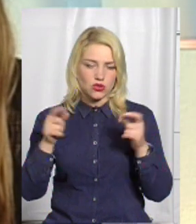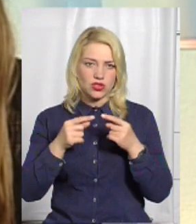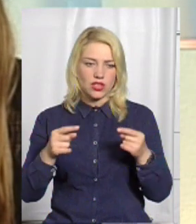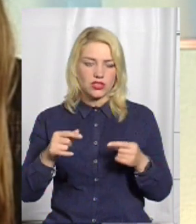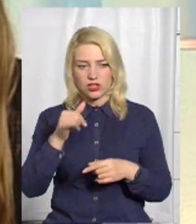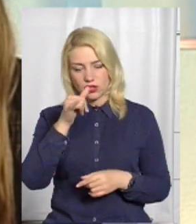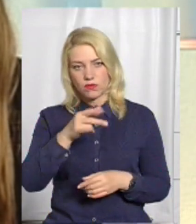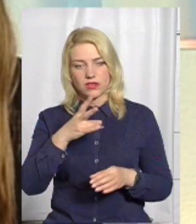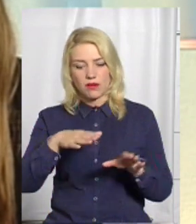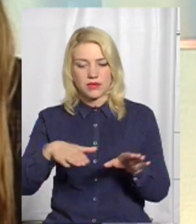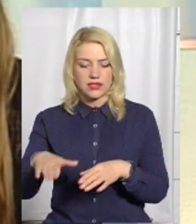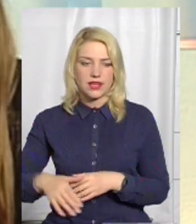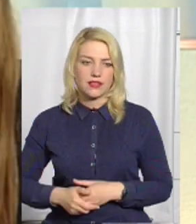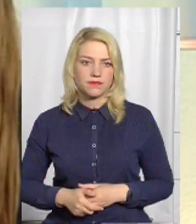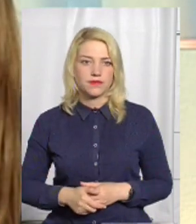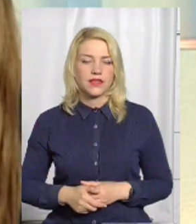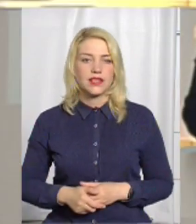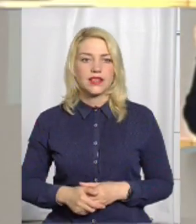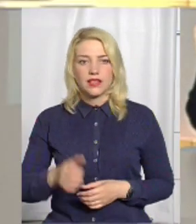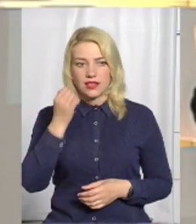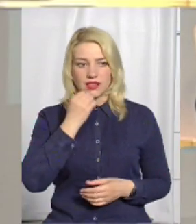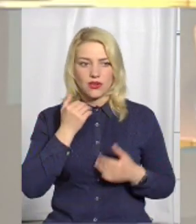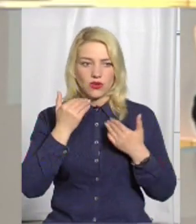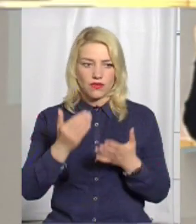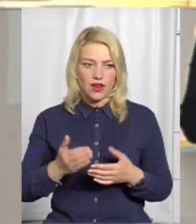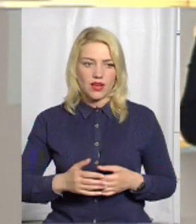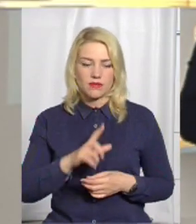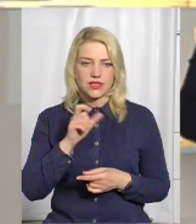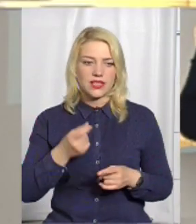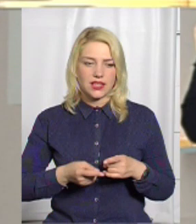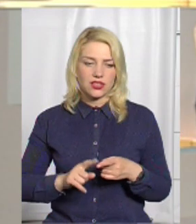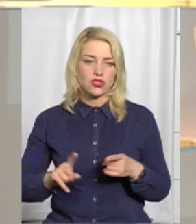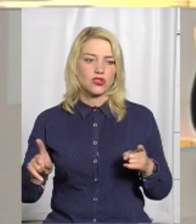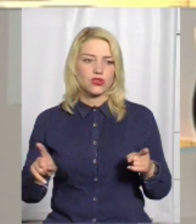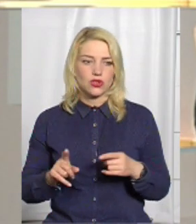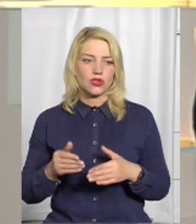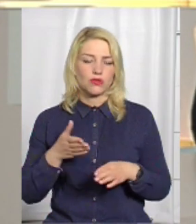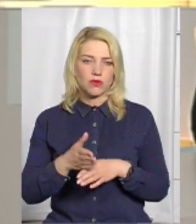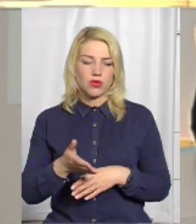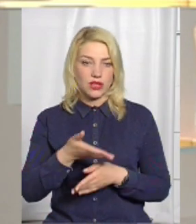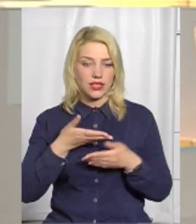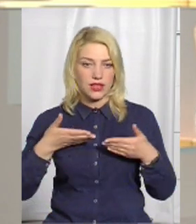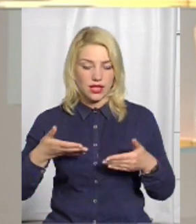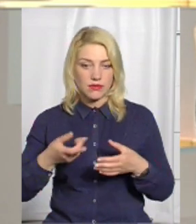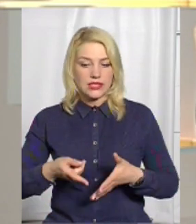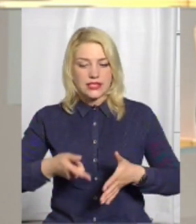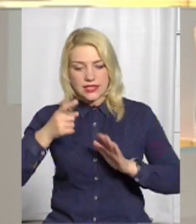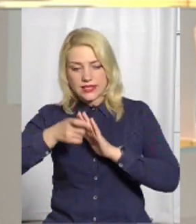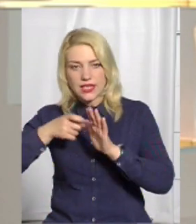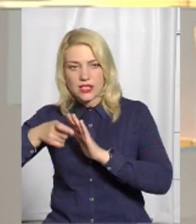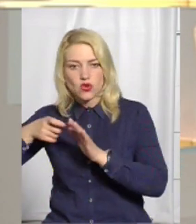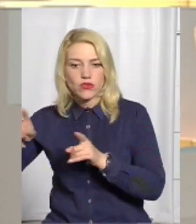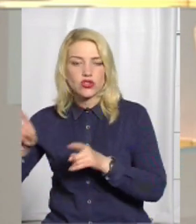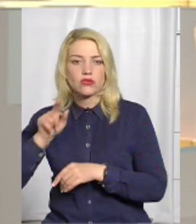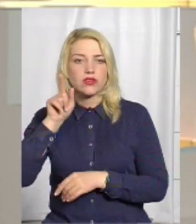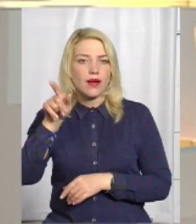не допускала їх на місцях. Так, так. Дякую вам за те, що допомогли нам з'ясовувати, що ж